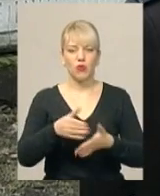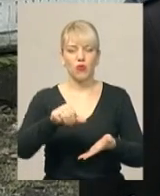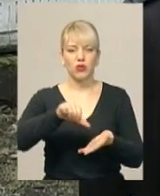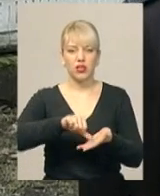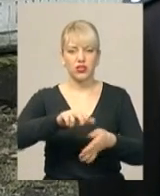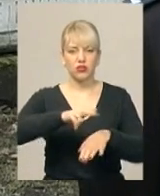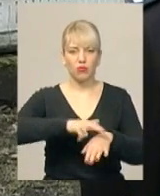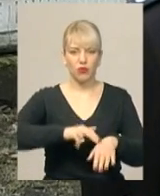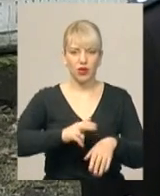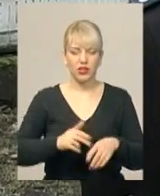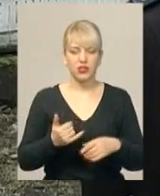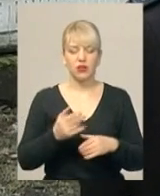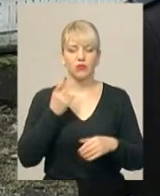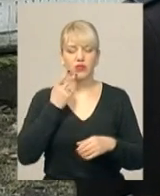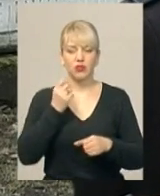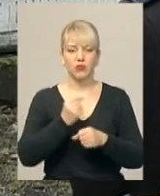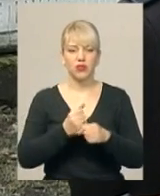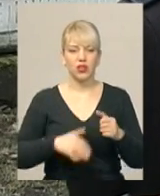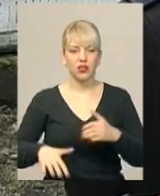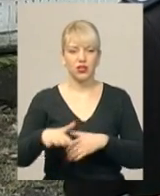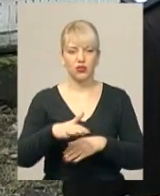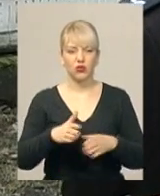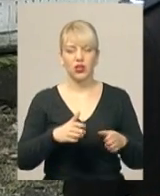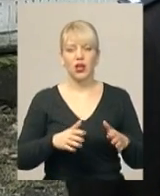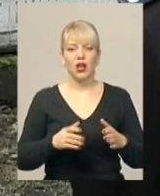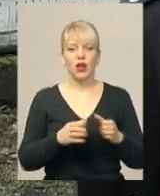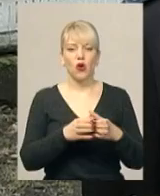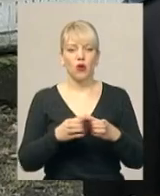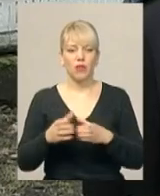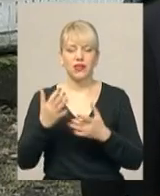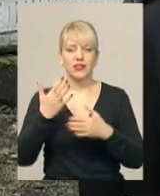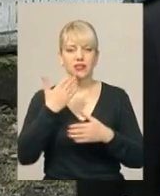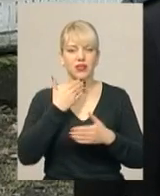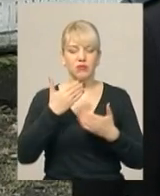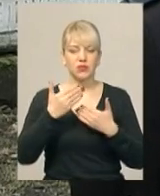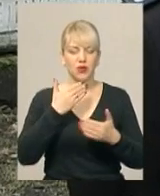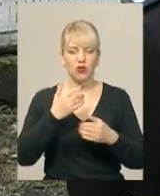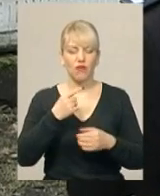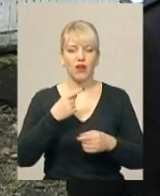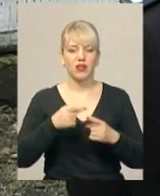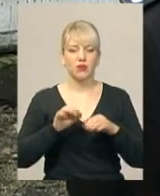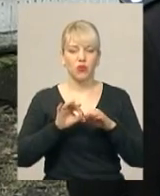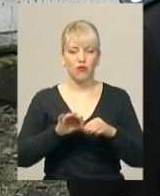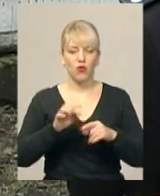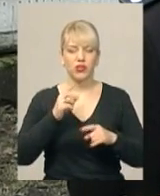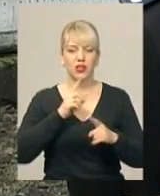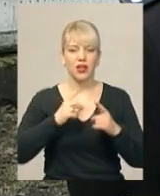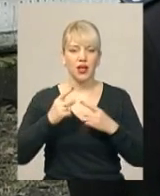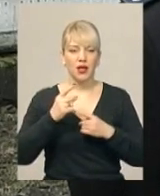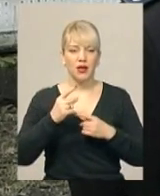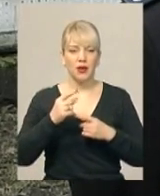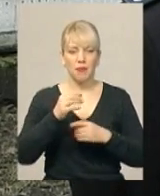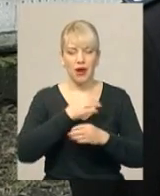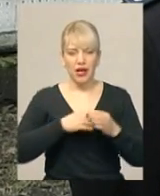постійно працюють на території громади. Скільки ми спілкувалися і проводили бесіди з мешканцями самої громади, то